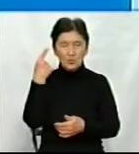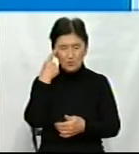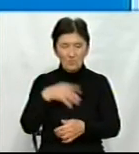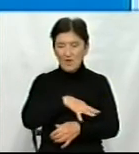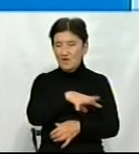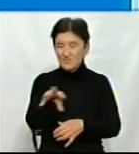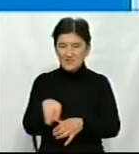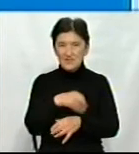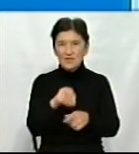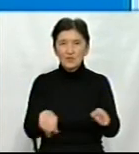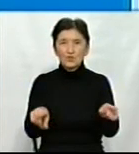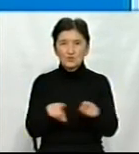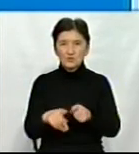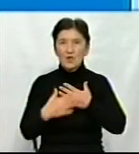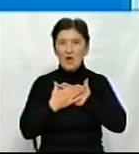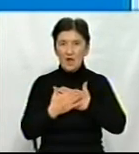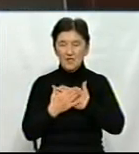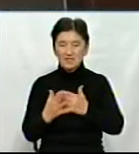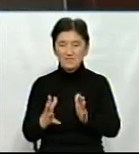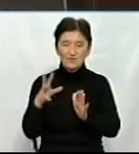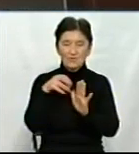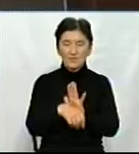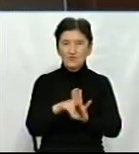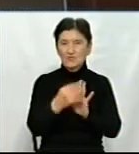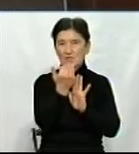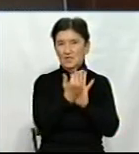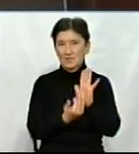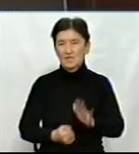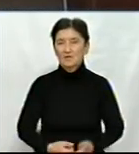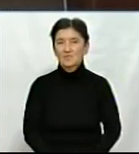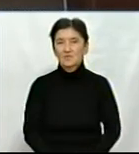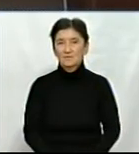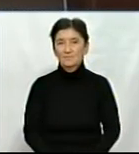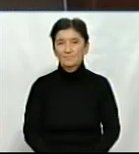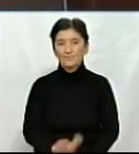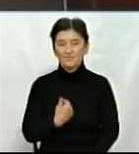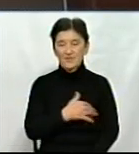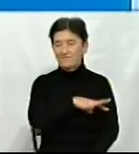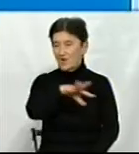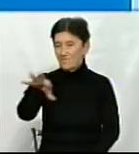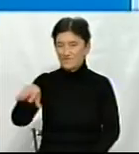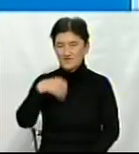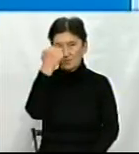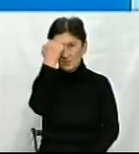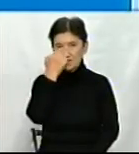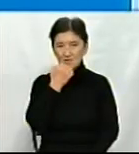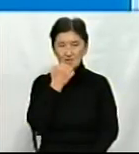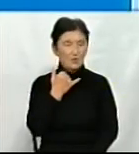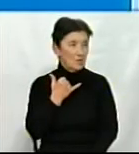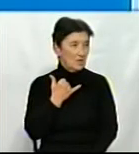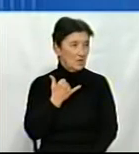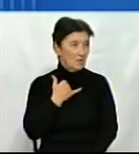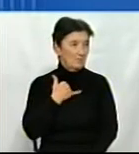також активно включимося до програм державної підтримки. Я вам усім дякую. На жаль, ми